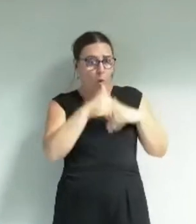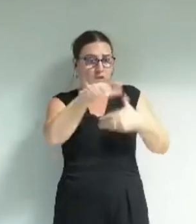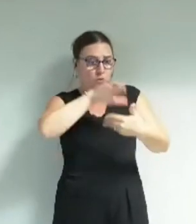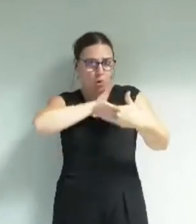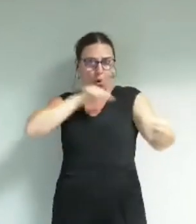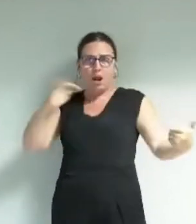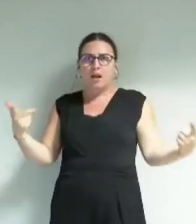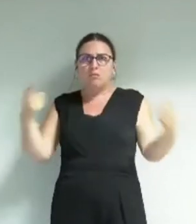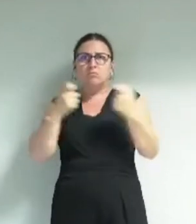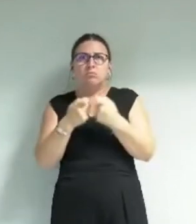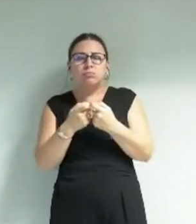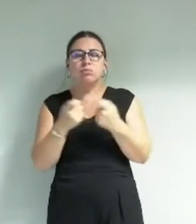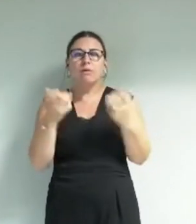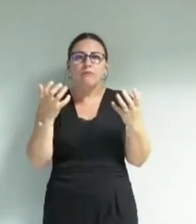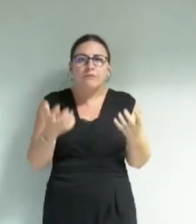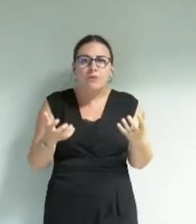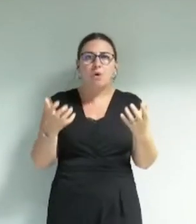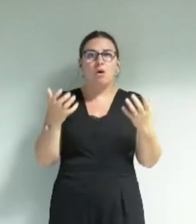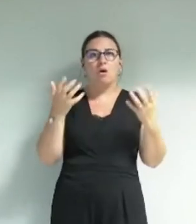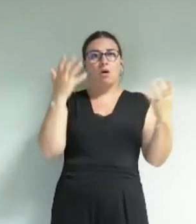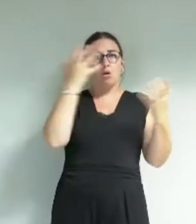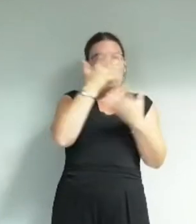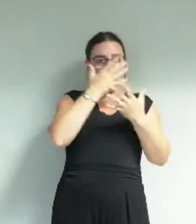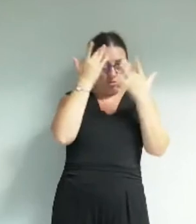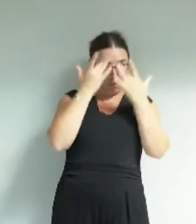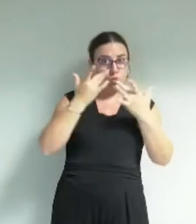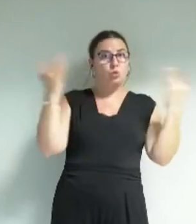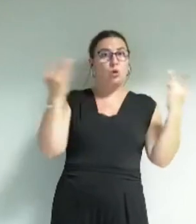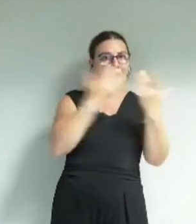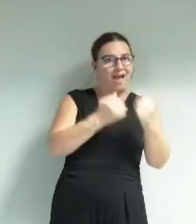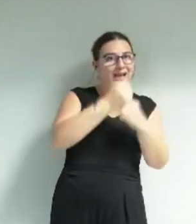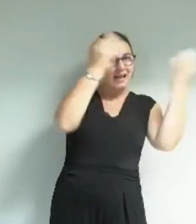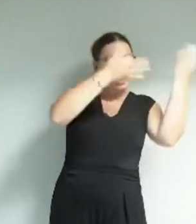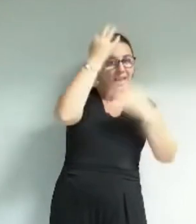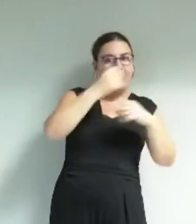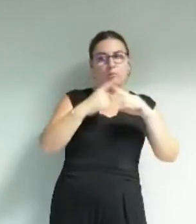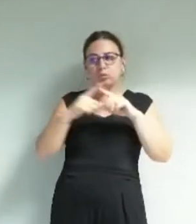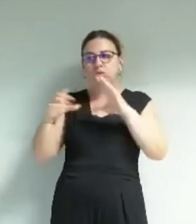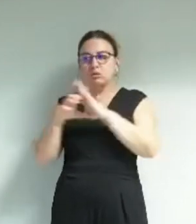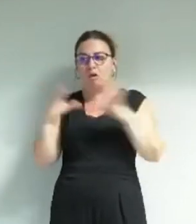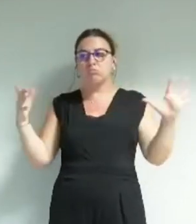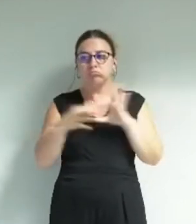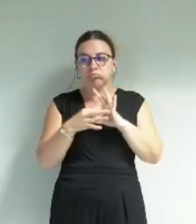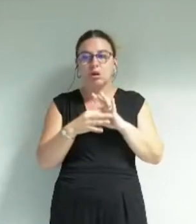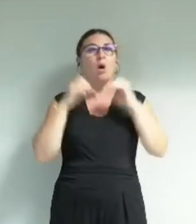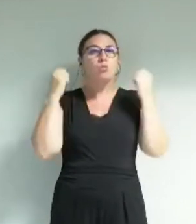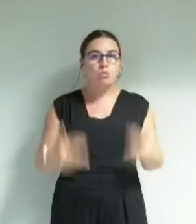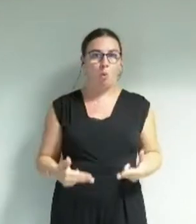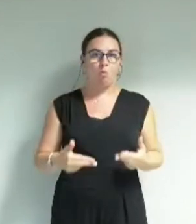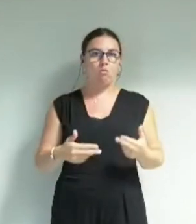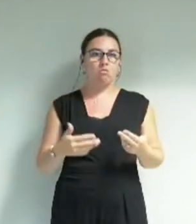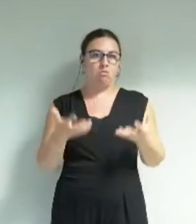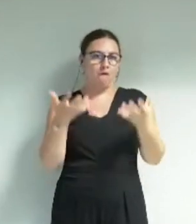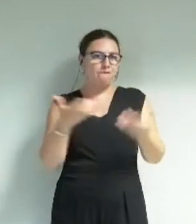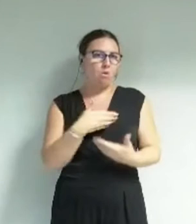'hui en confondant la création culturelle et l'école non et je voudrais terminer